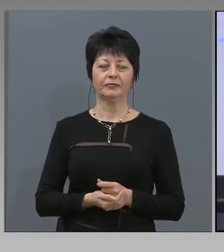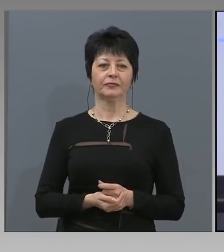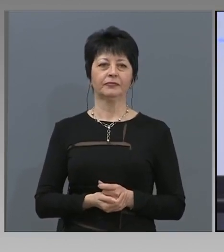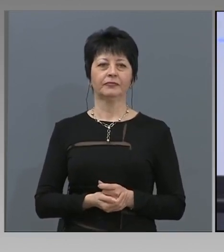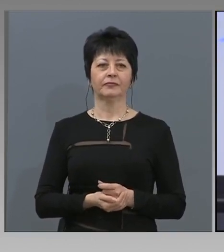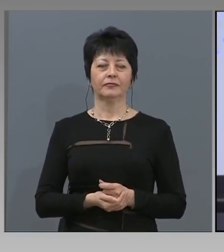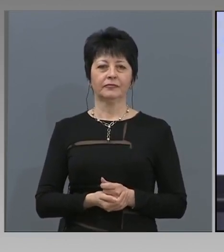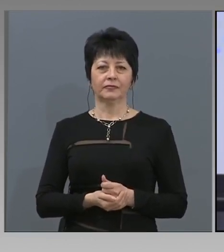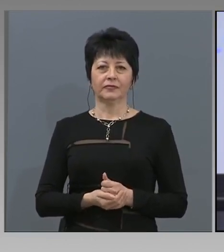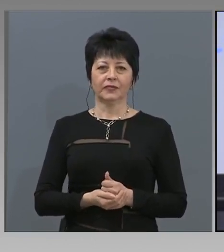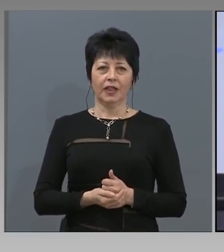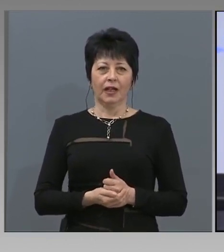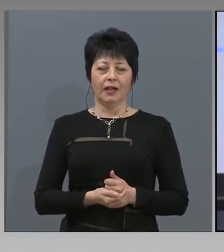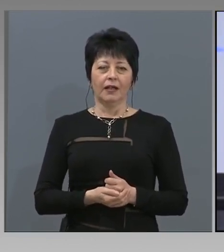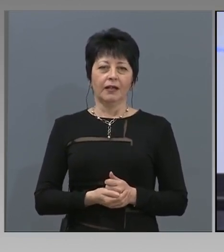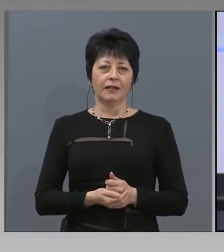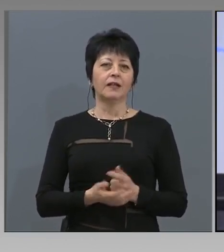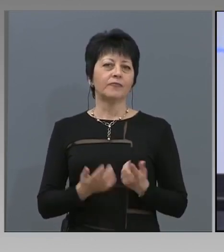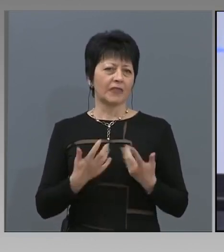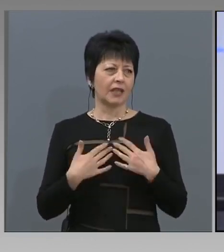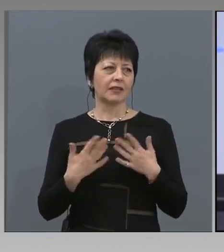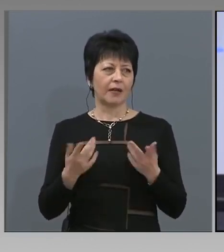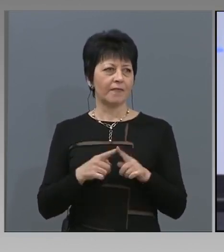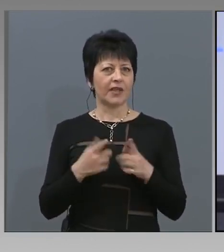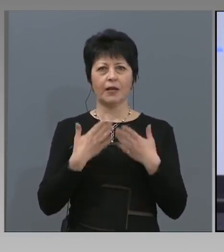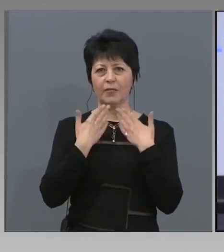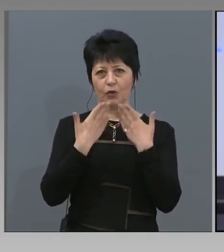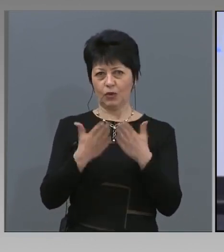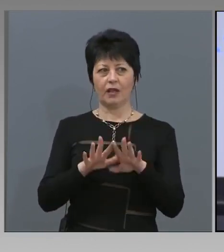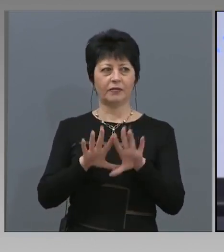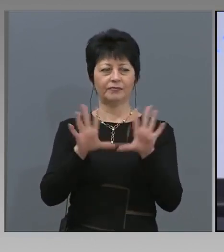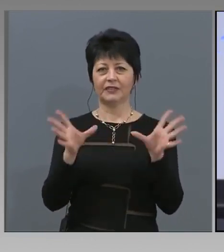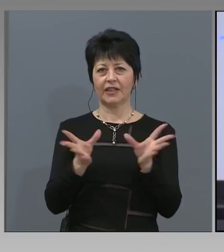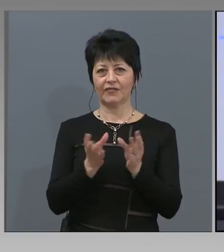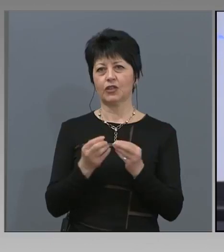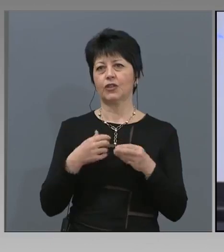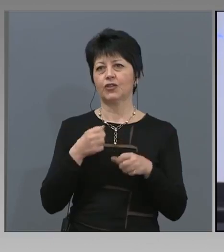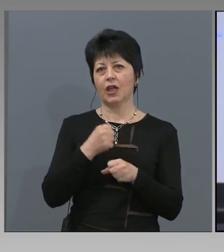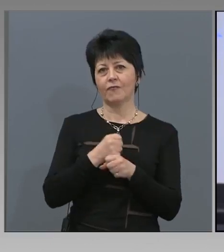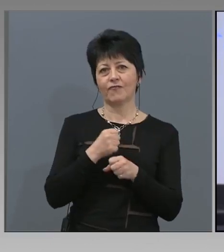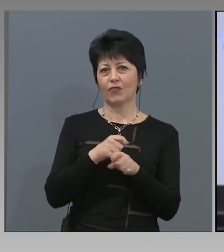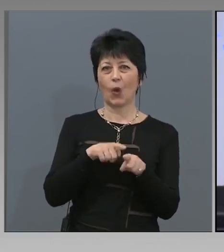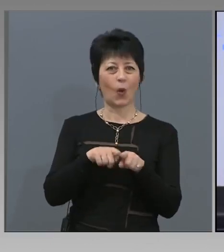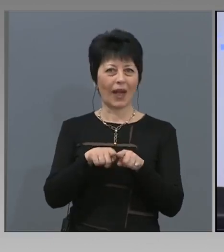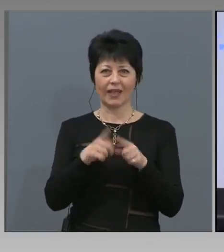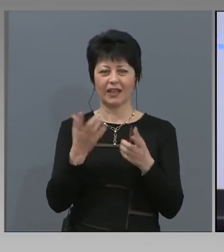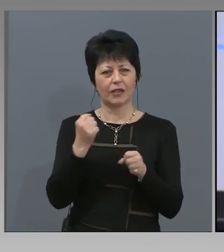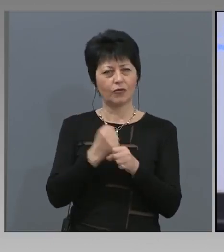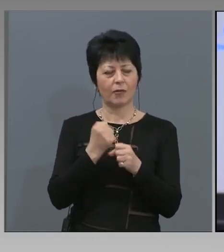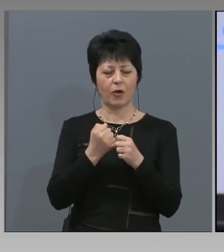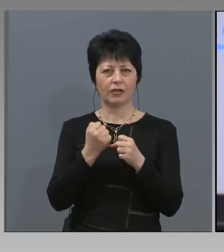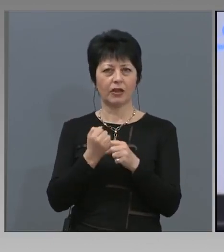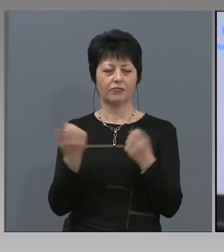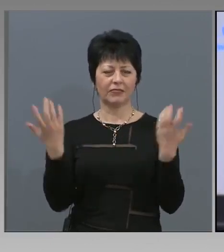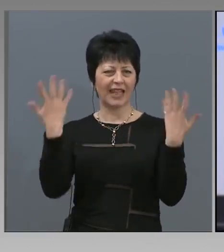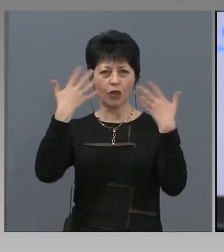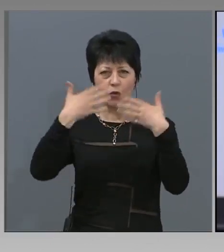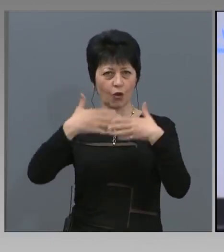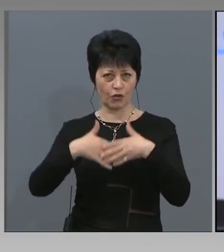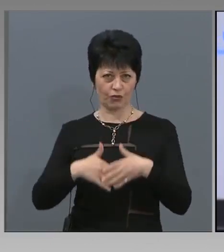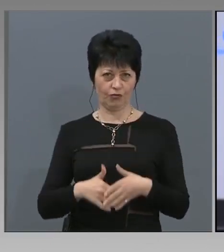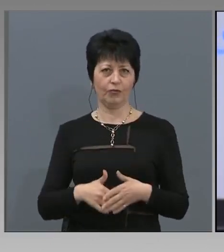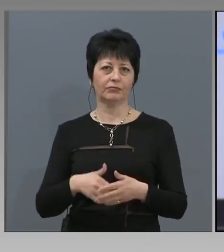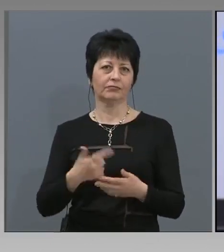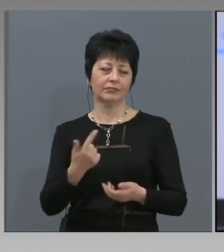Пламен Цеков от ScaleFocus. Искам също да благодаря на всички колеги, които работиха денонощно. Тестваха няколко пъти